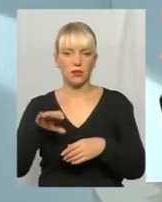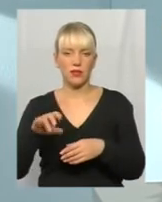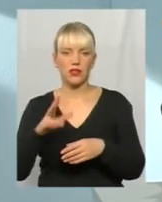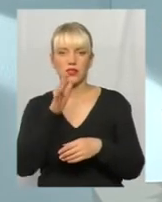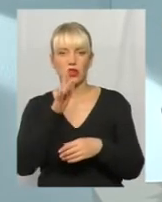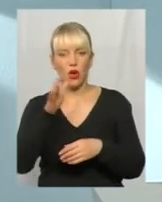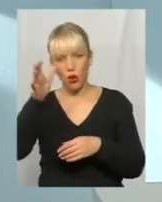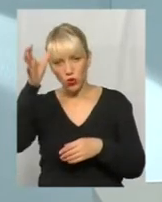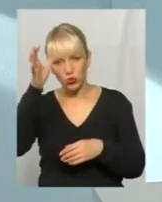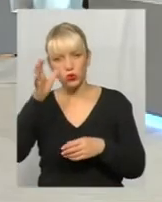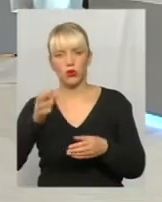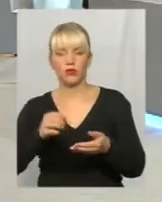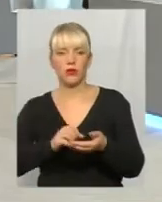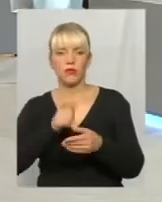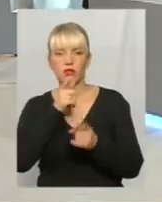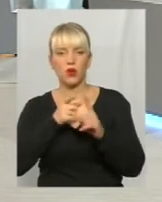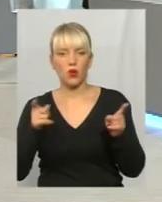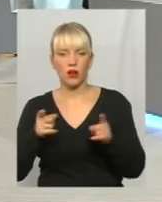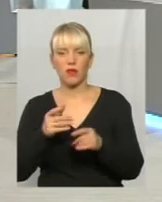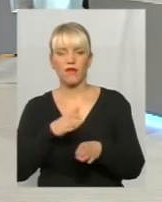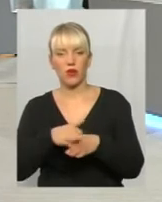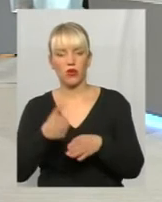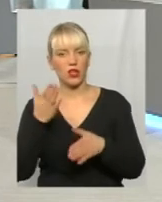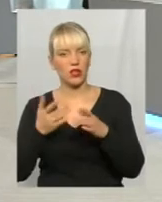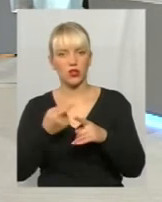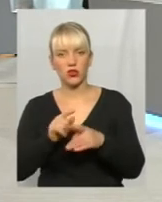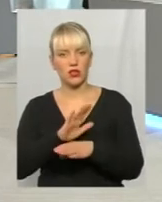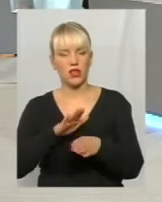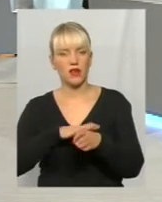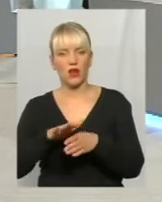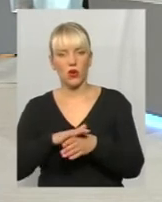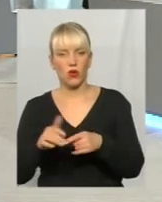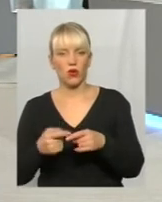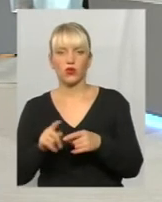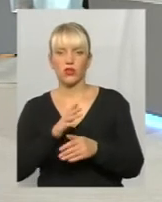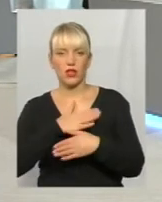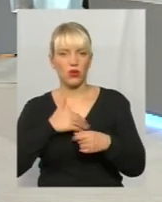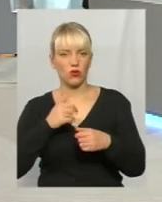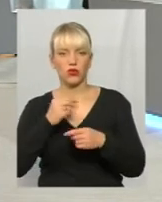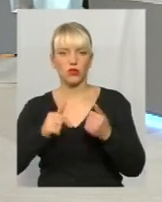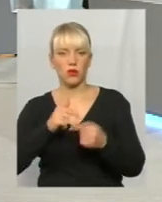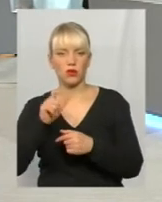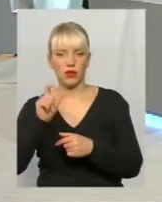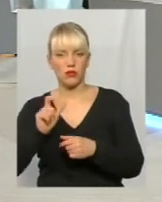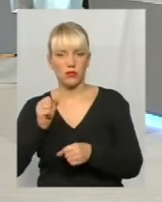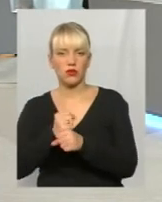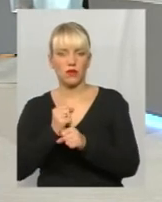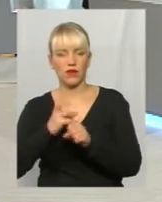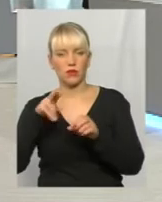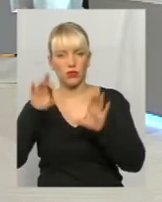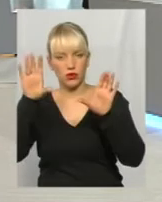Якщо ж вже припис не виконується, якщо підприємці не хочуть працювати в законодавчому полі, наражаються на